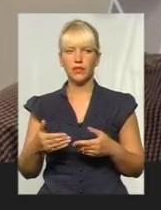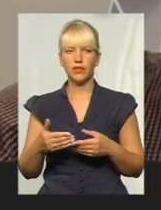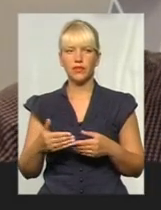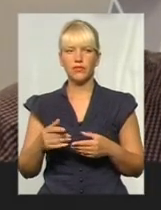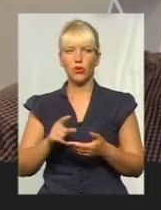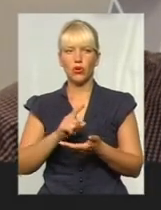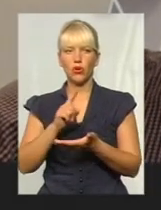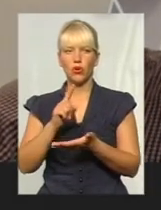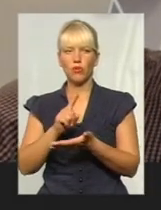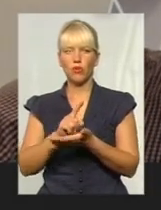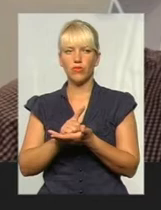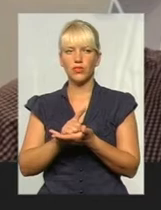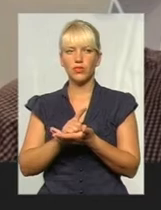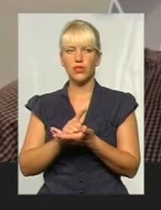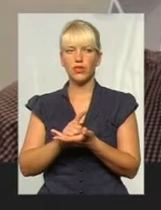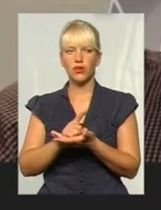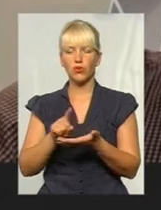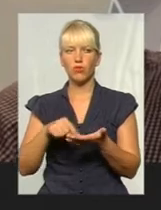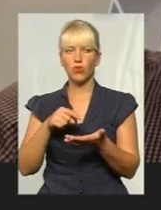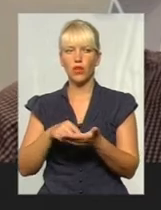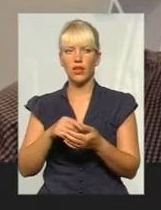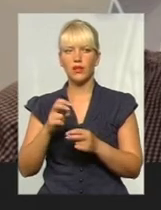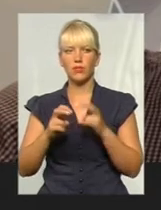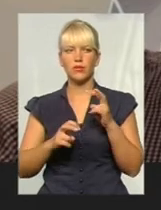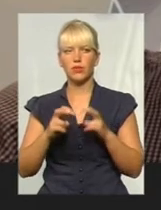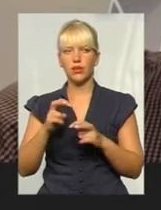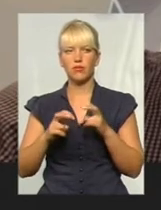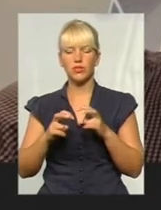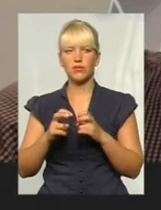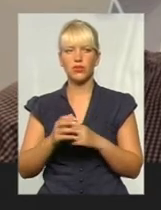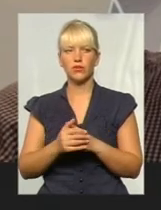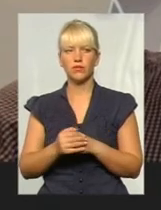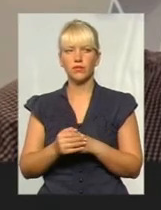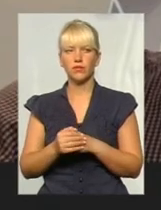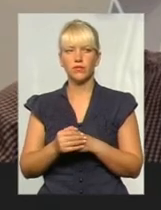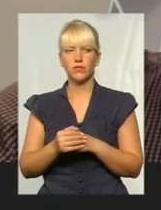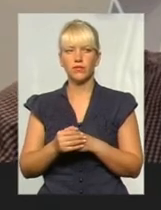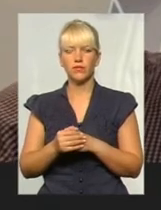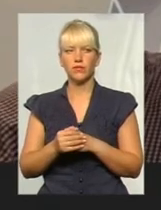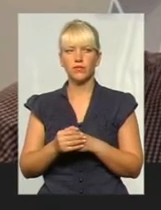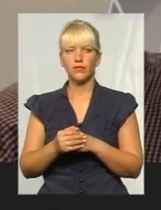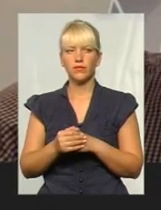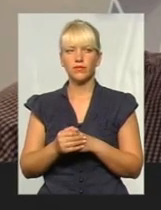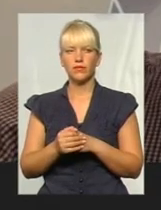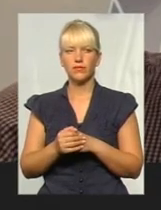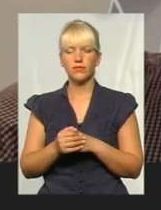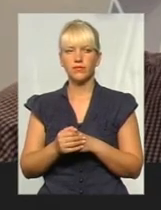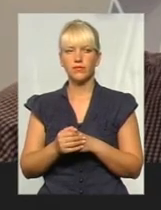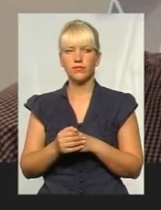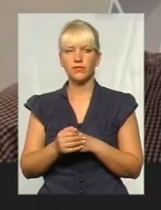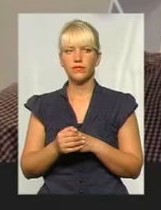створюємо комунальне відео, з вистачній відео, вистачній відео, я не воно чому, і